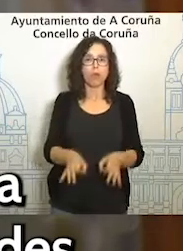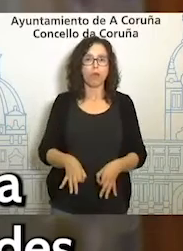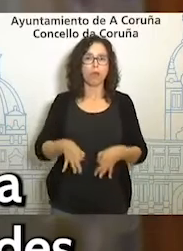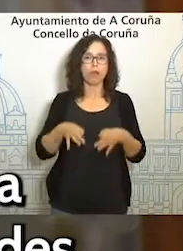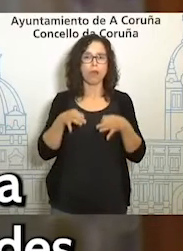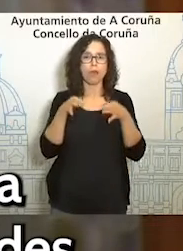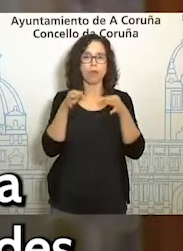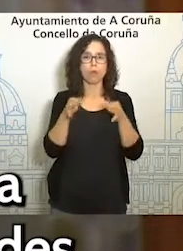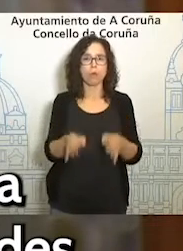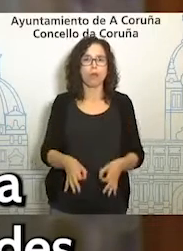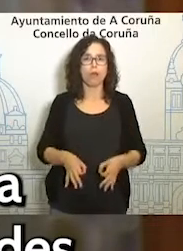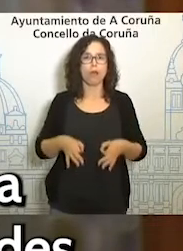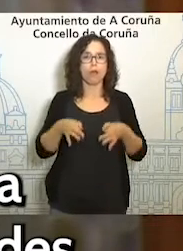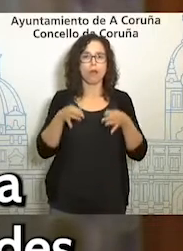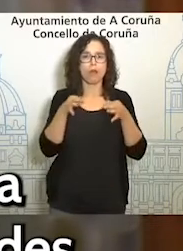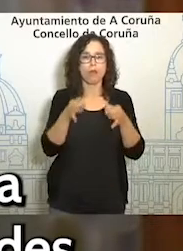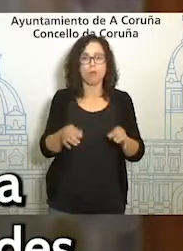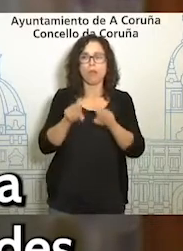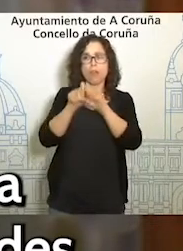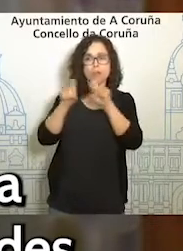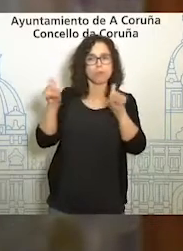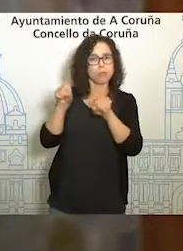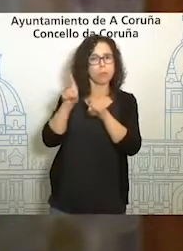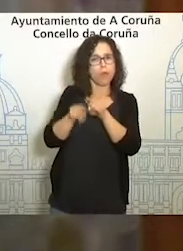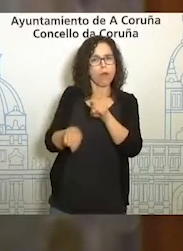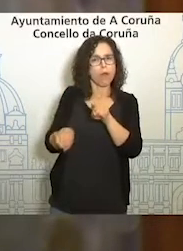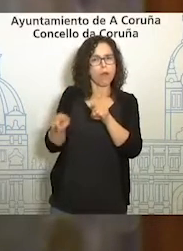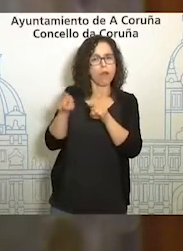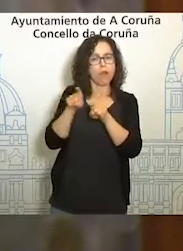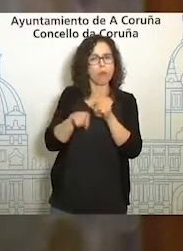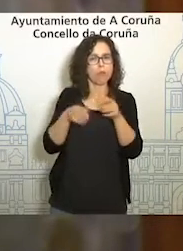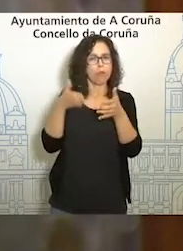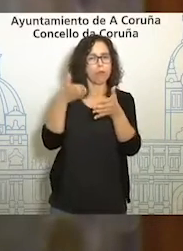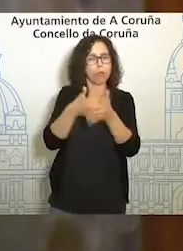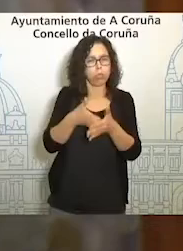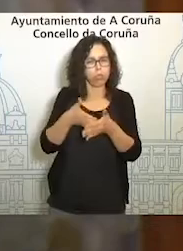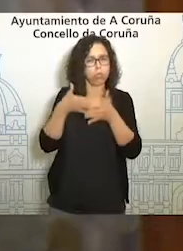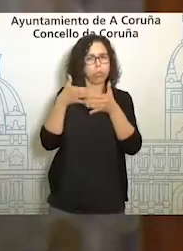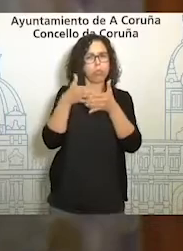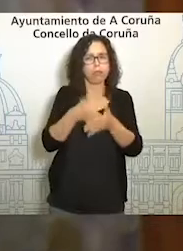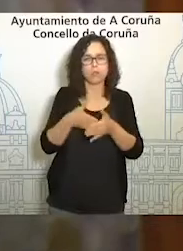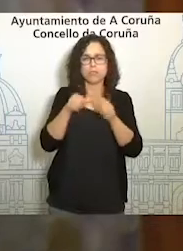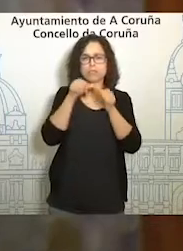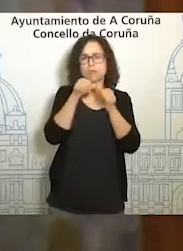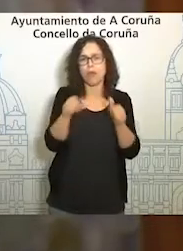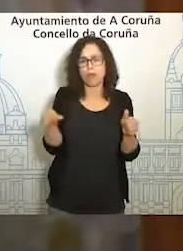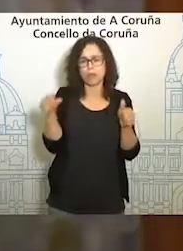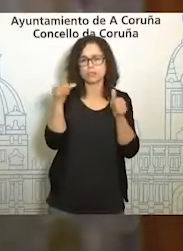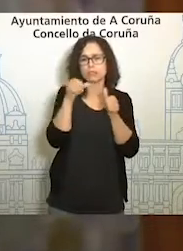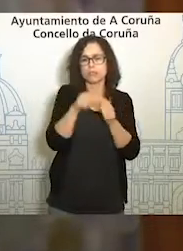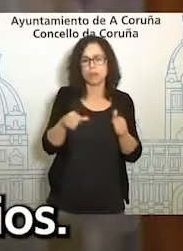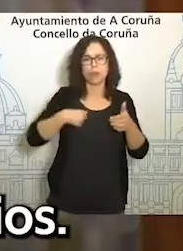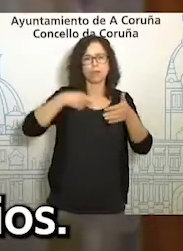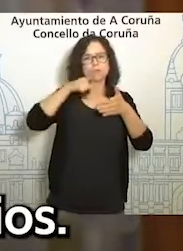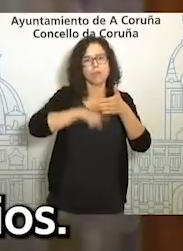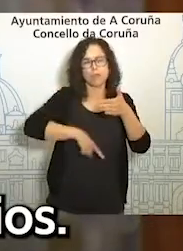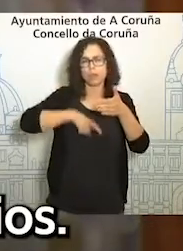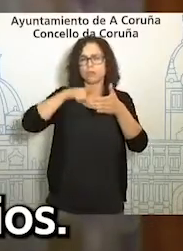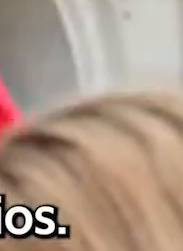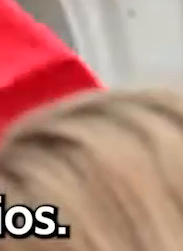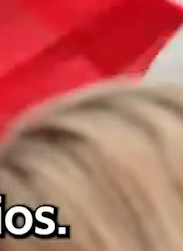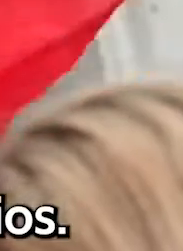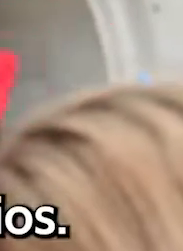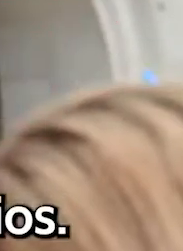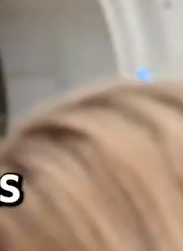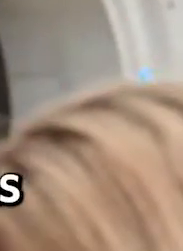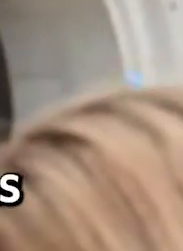coa mesma empresa, seguimos coas mesmas dificultades, semana tras semana, mes tras mes, loitando para poder cobrar